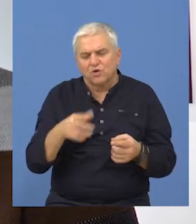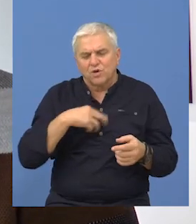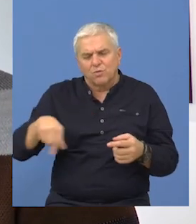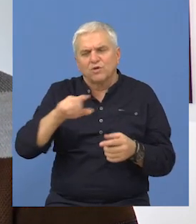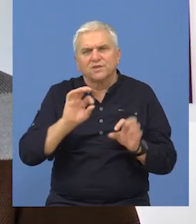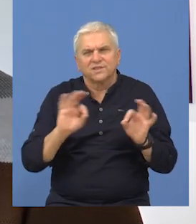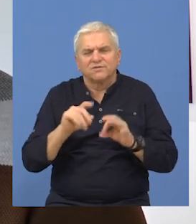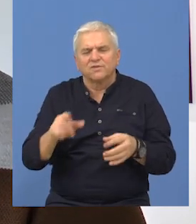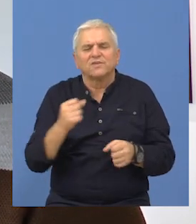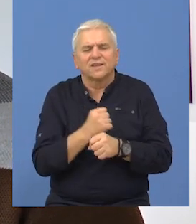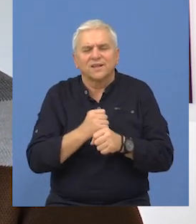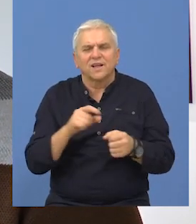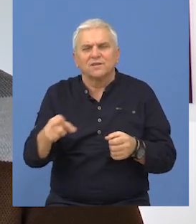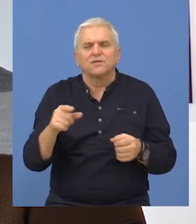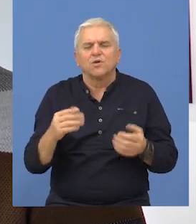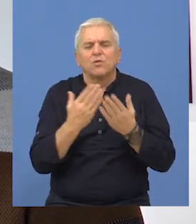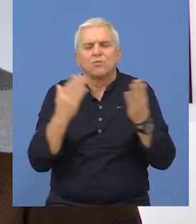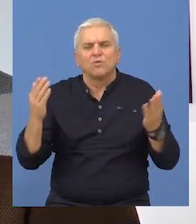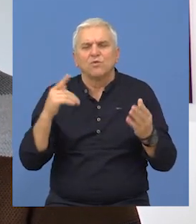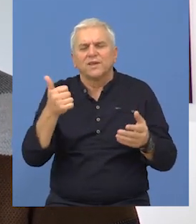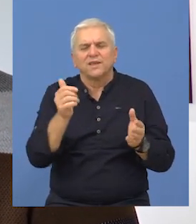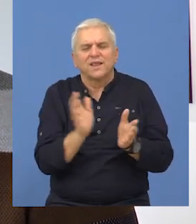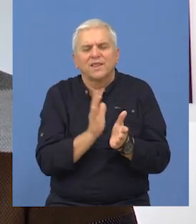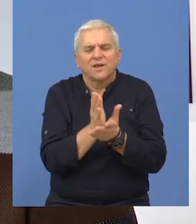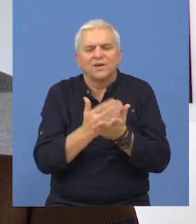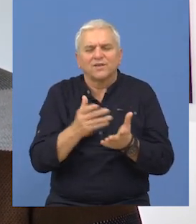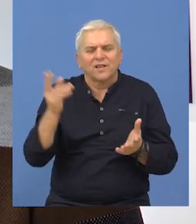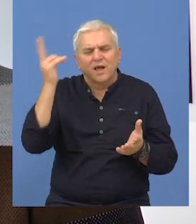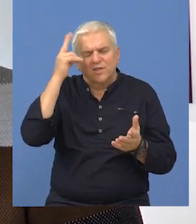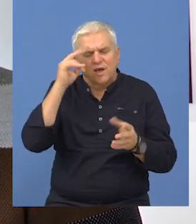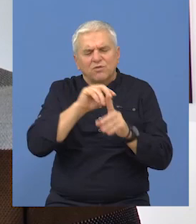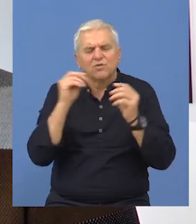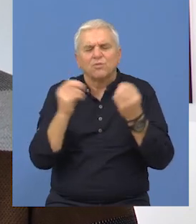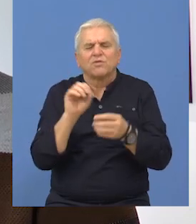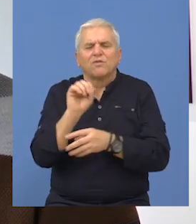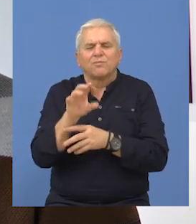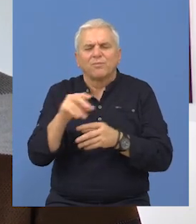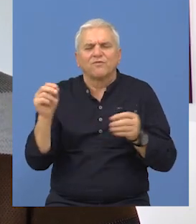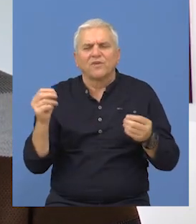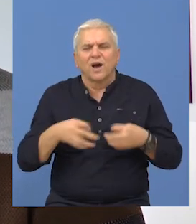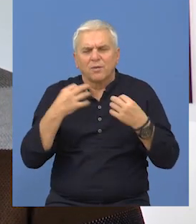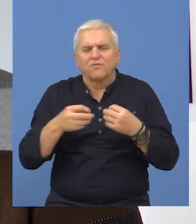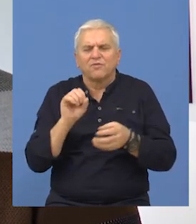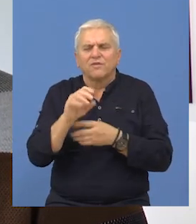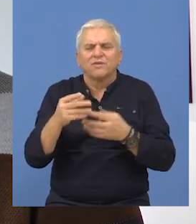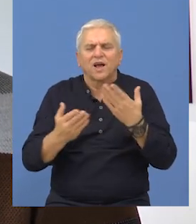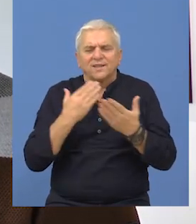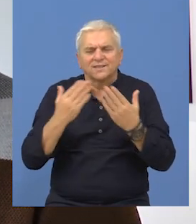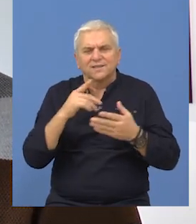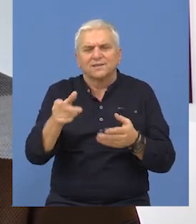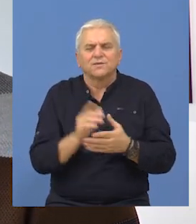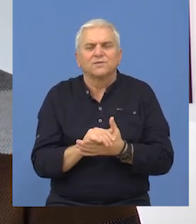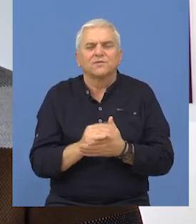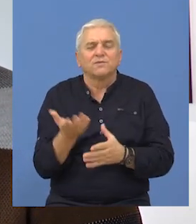svakako stojimo iza toga i u obavezi smo to da izvedemo, da u muzeju, u okviru jednog naučno-popularnog predavanja ili svojevrsne